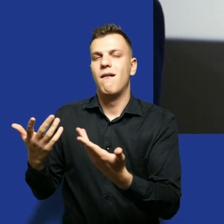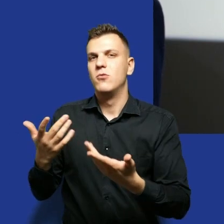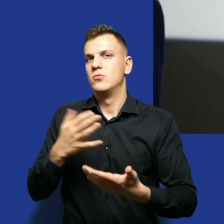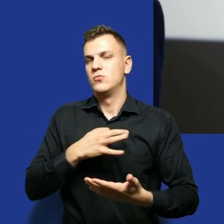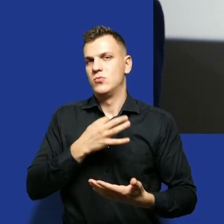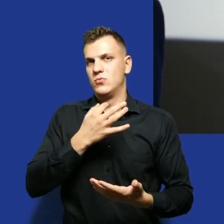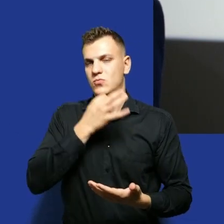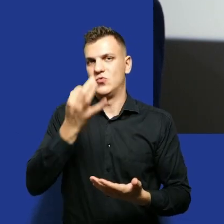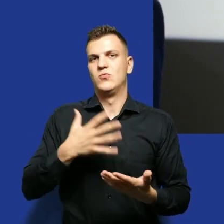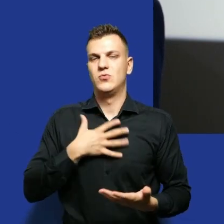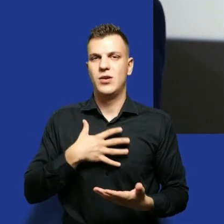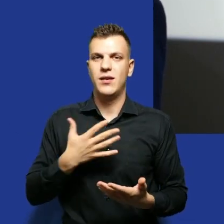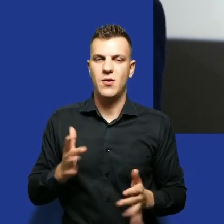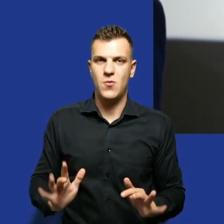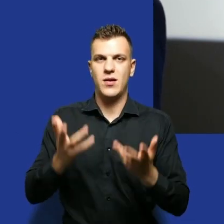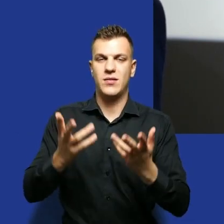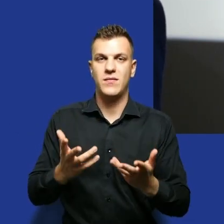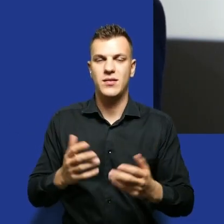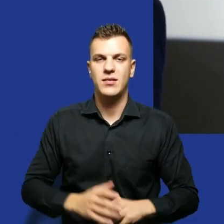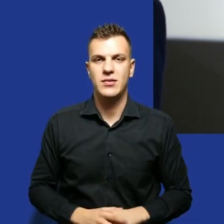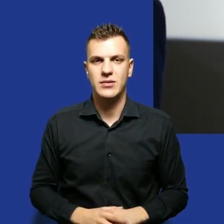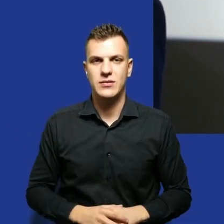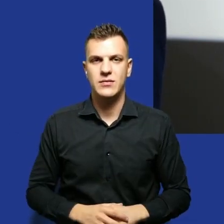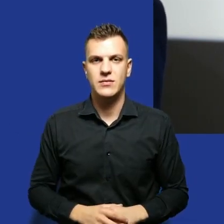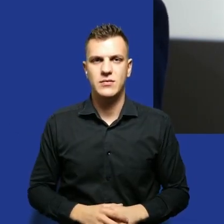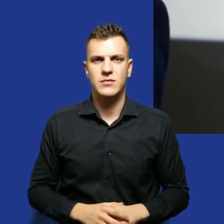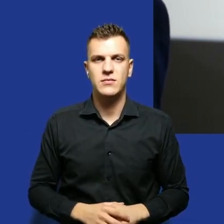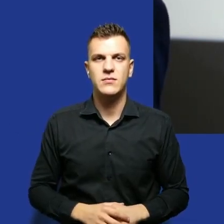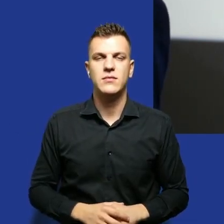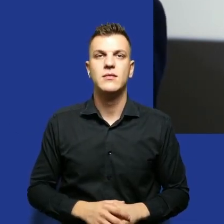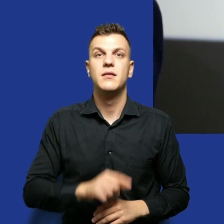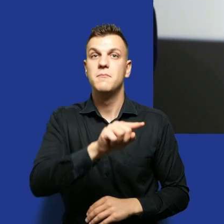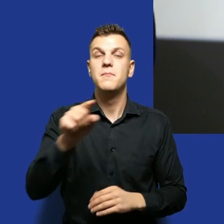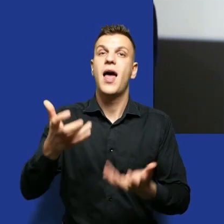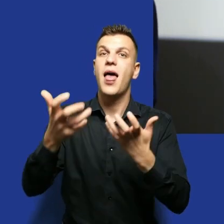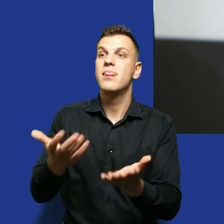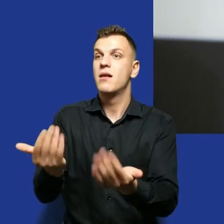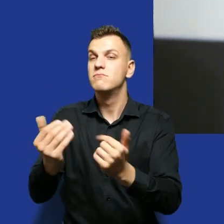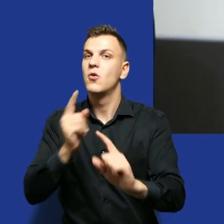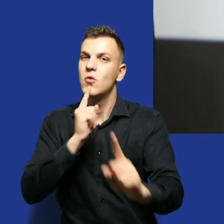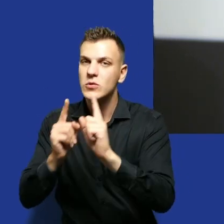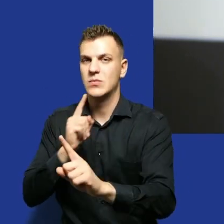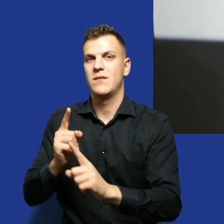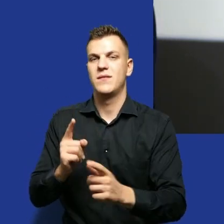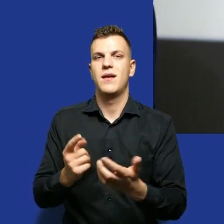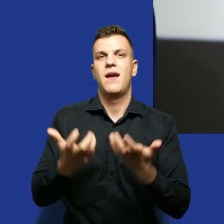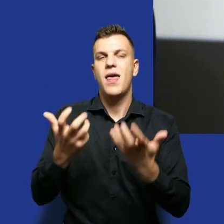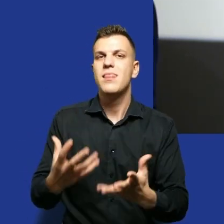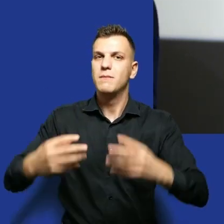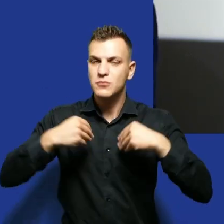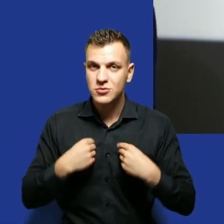Politycy z nami nawet rozmawiają i to nawet dość chętnie, chętnie nas przyjmują do swoich gabinetów, żeby porozmawiać, ponieważ